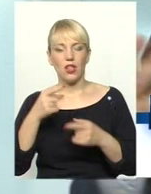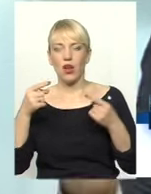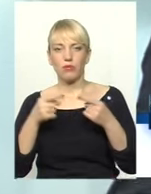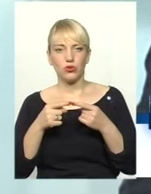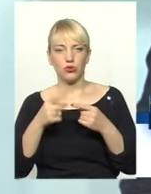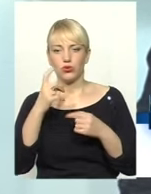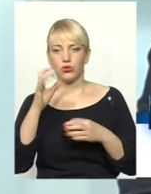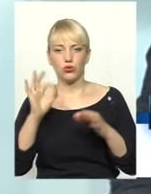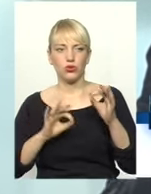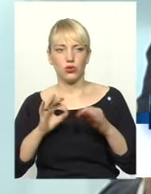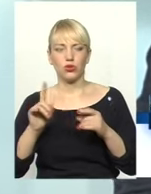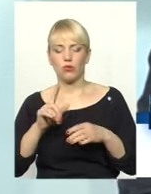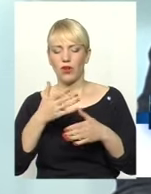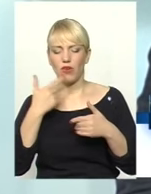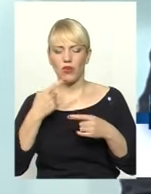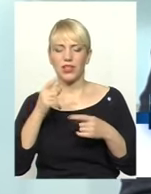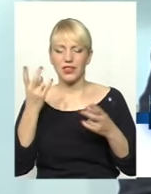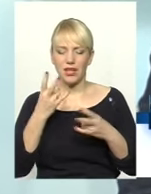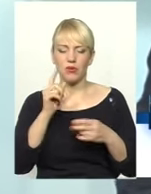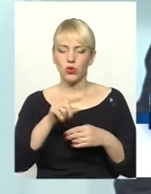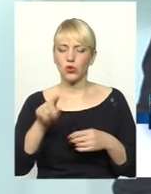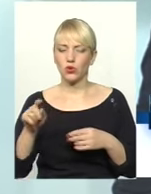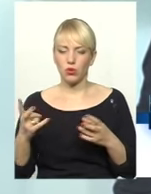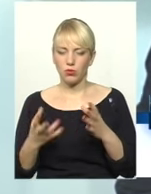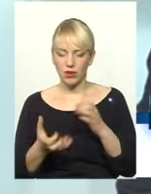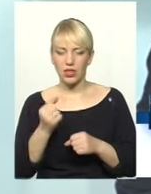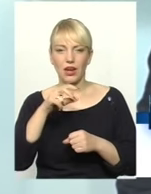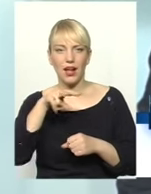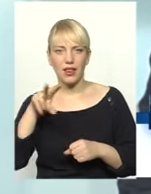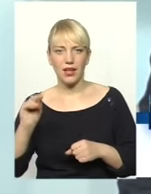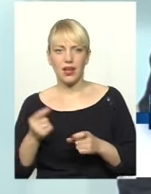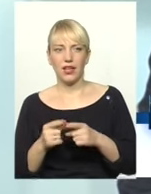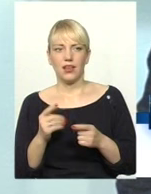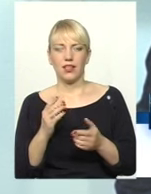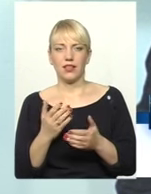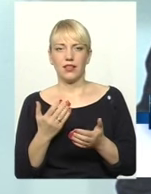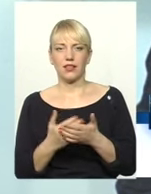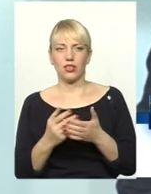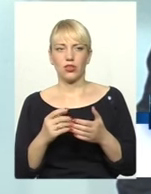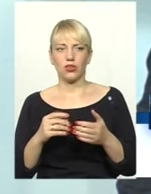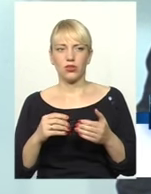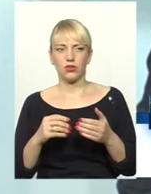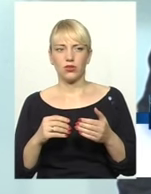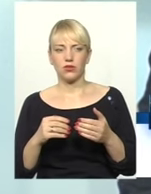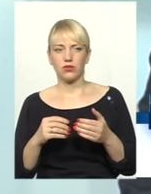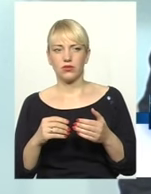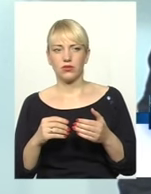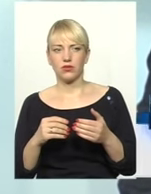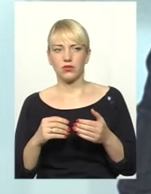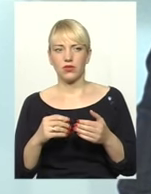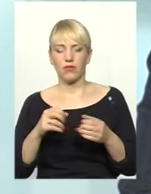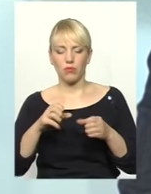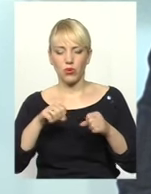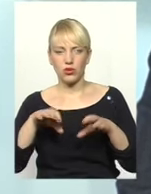те, що ми говорили, правильні речі, що треба те-те-те піддержка, а в той же час підсипається дорога, робиться огорожа і так далі. Це постанови